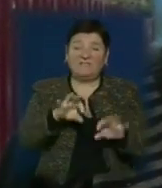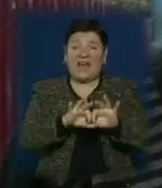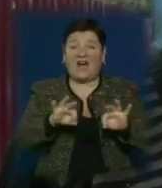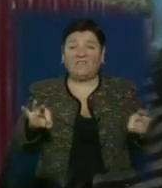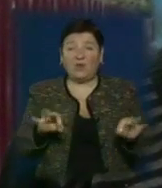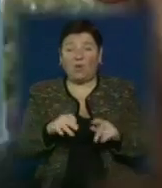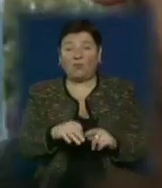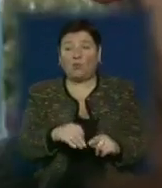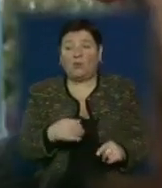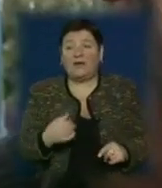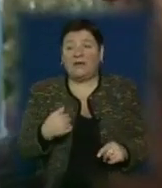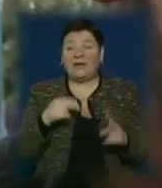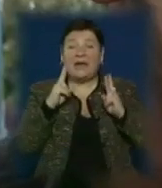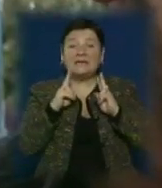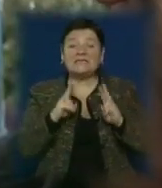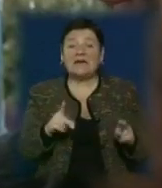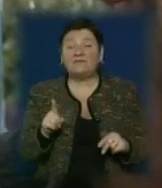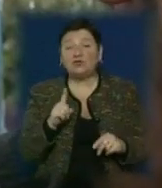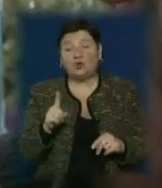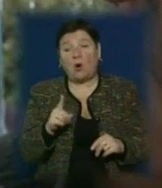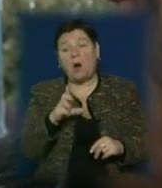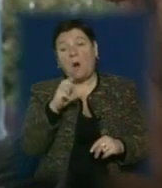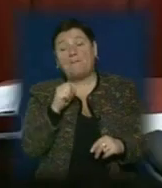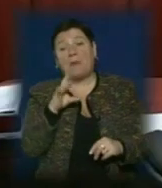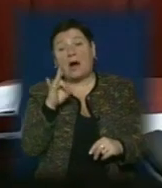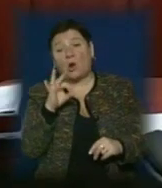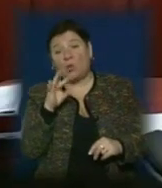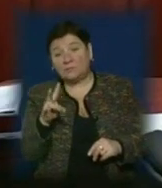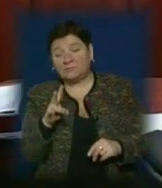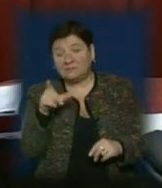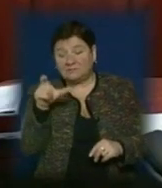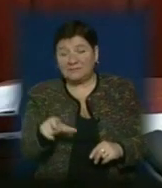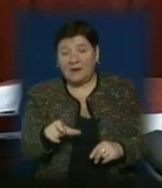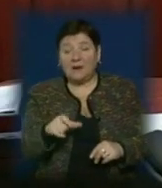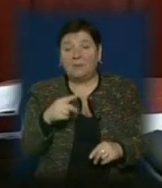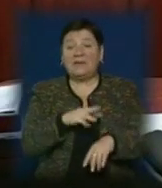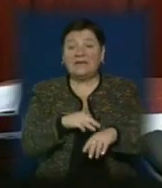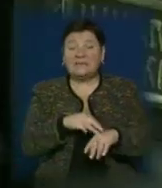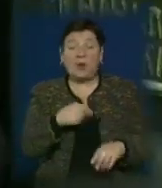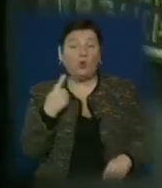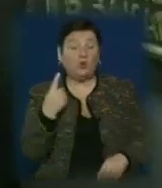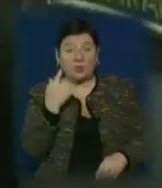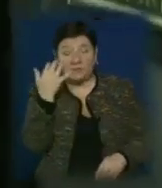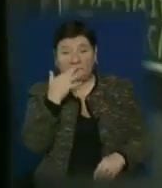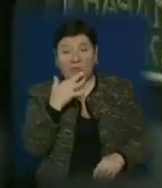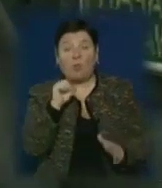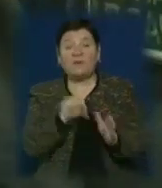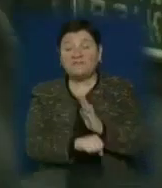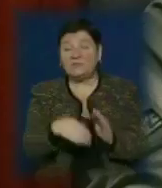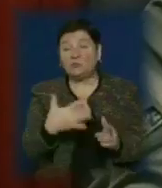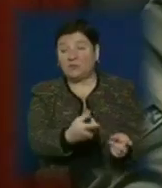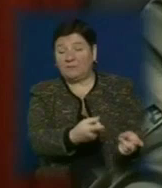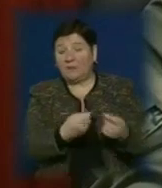почали мене бити. Я не знав, що він ворон чи ні. Правоохоронці повідомили, одного з підозрюваних у вбивстві вже